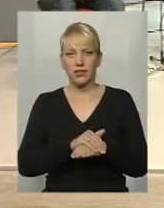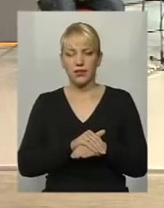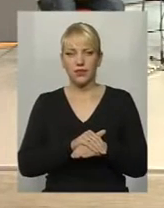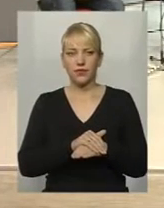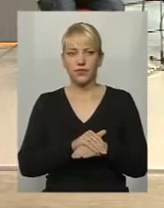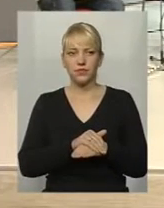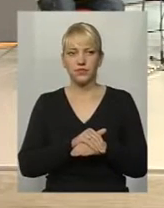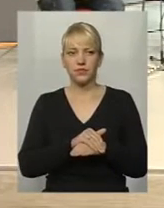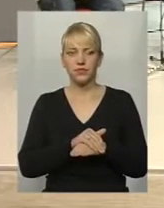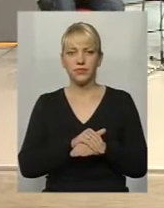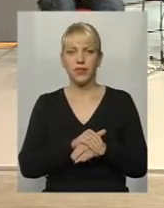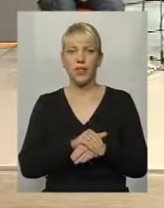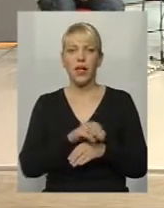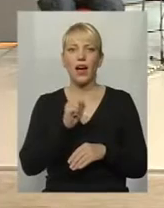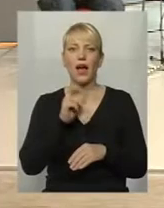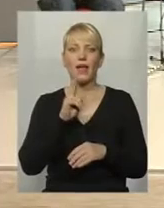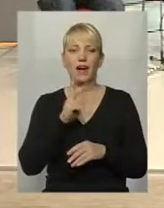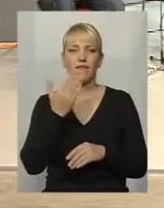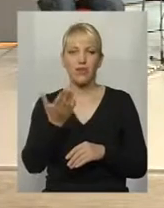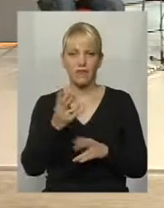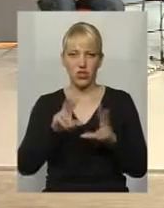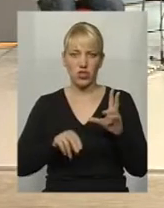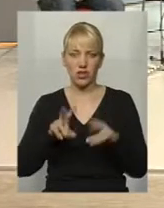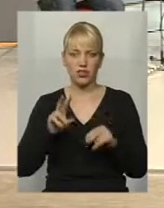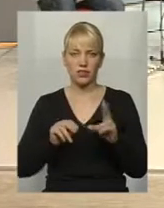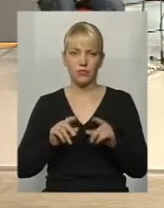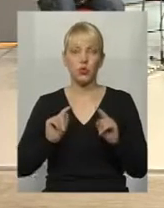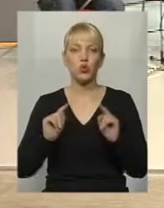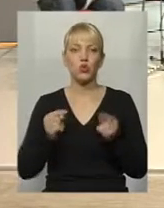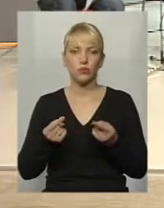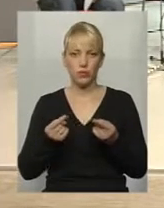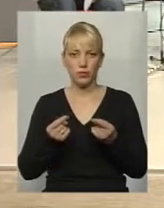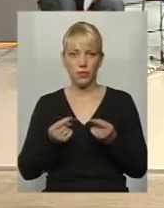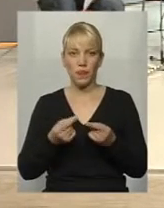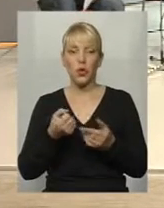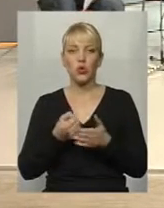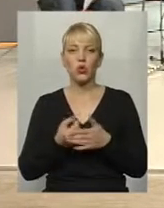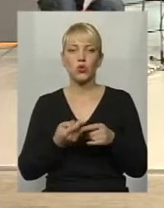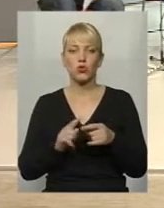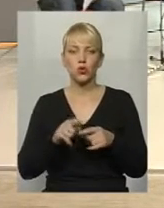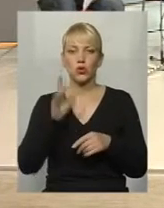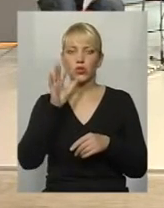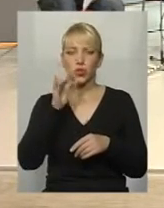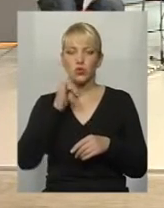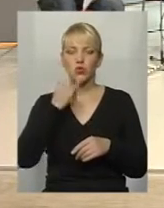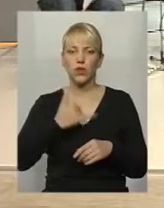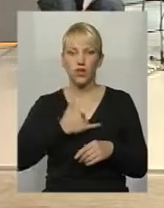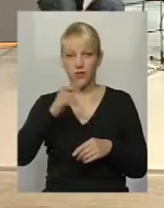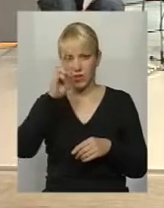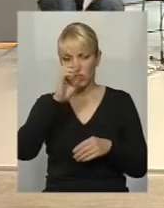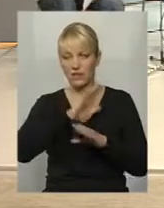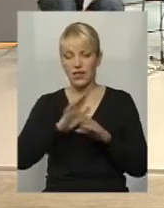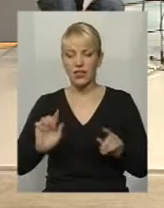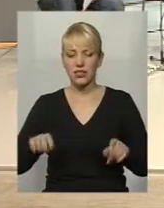як Ви вважаєте, чому до цього часу в нашій державі не створені ті